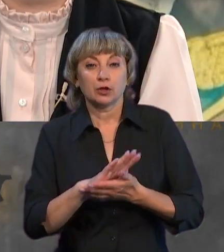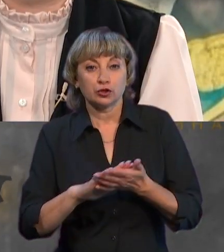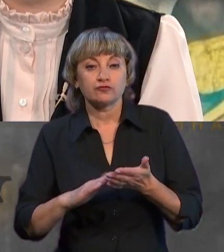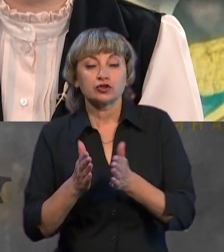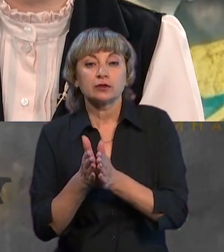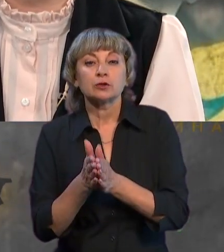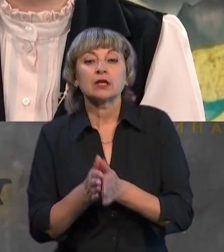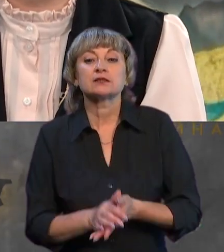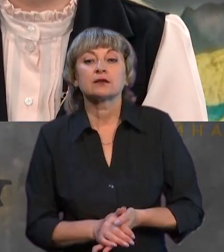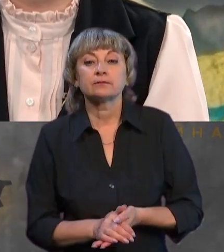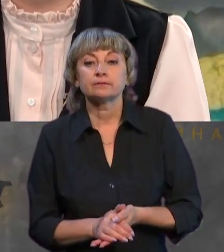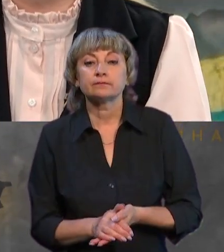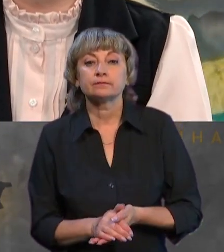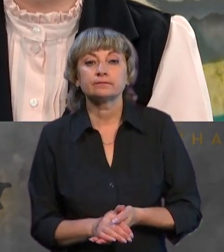ласка.